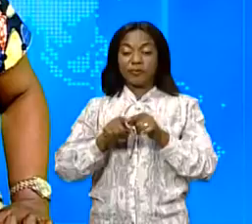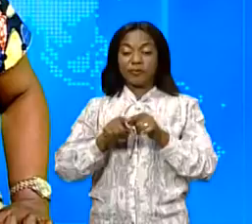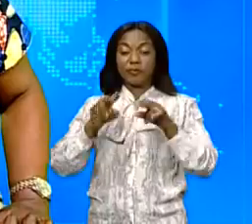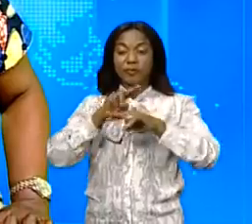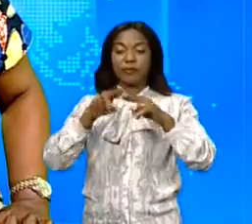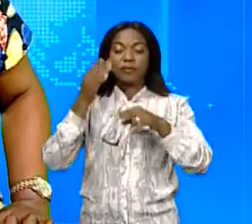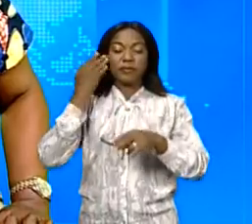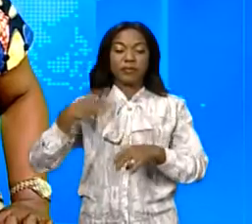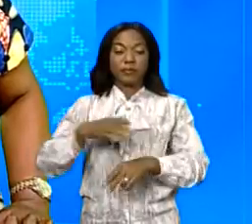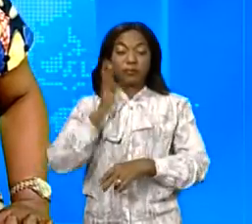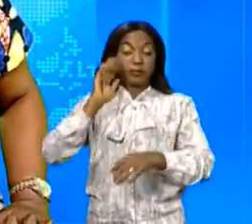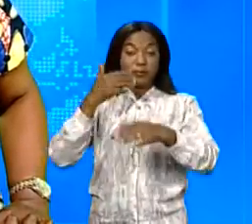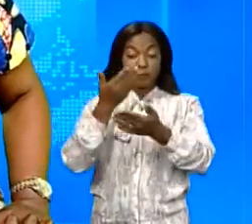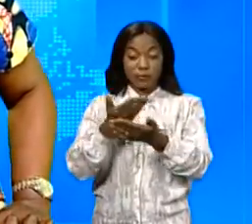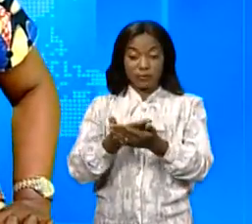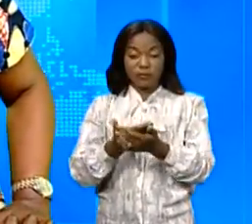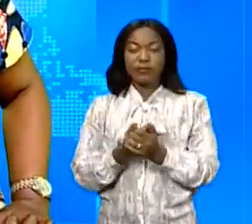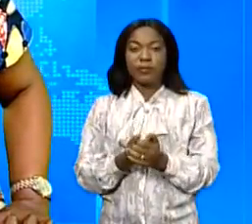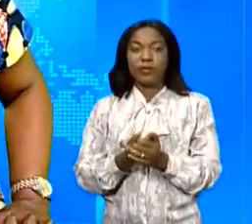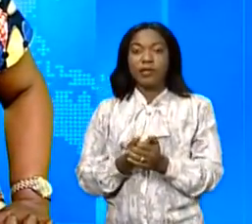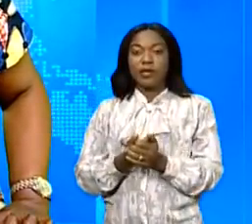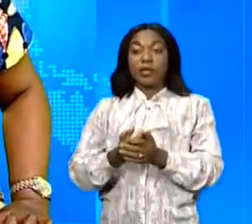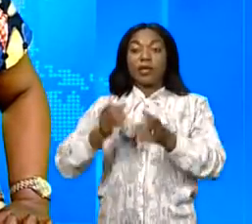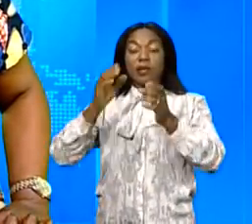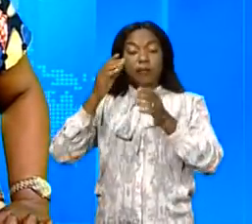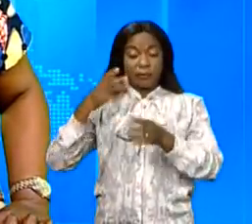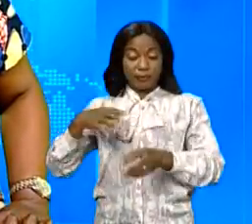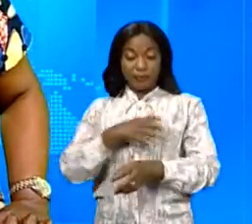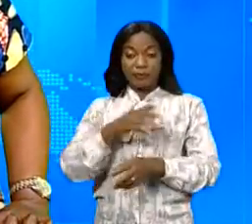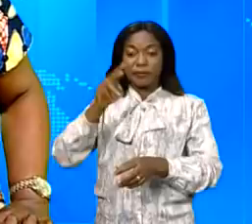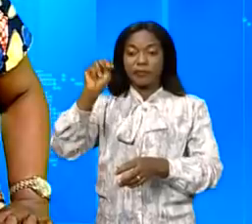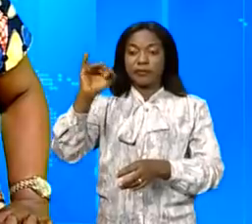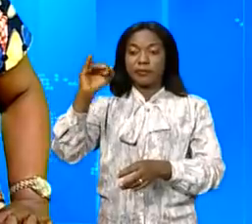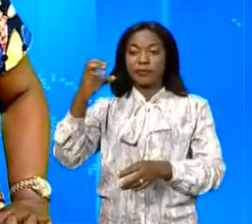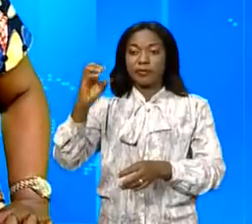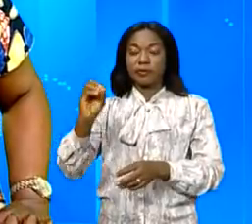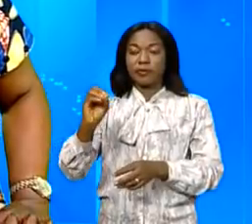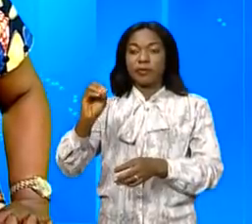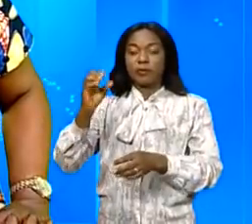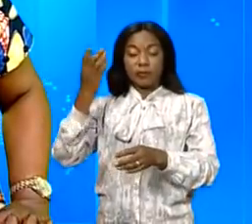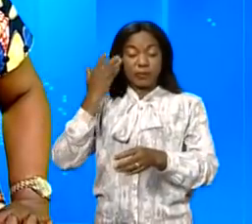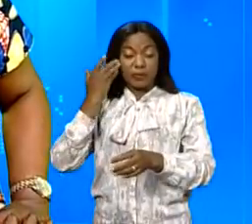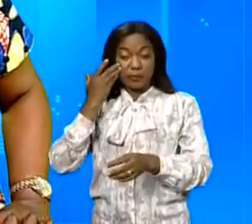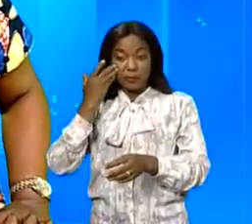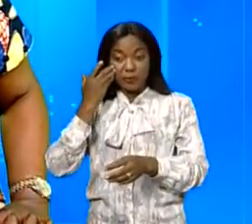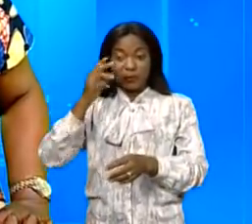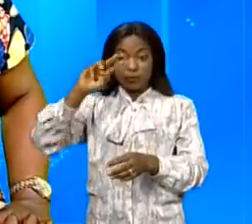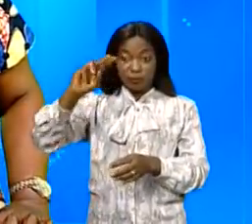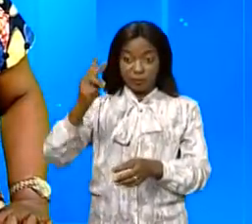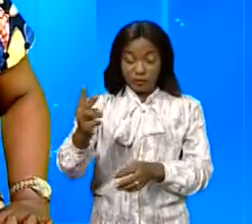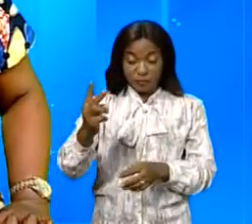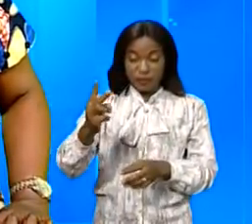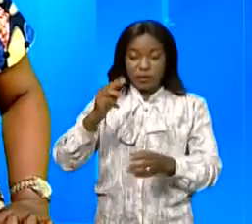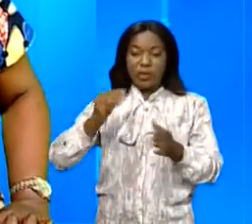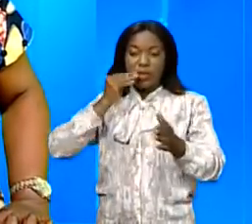Madame, Monsieur, bonsoir. Madame Nicole Boacha, Monsieur Olivier Monbengue et Monsieur André Ouamesso ont